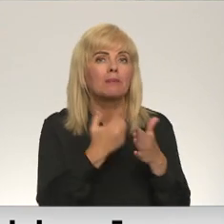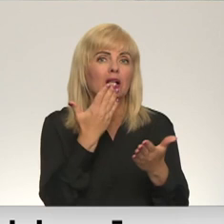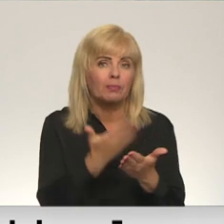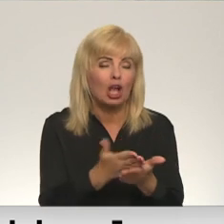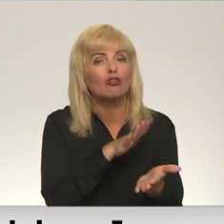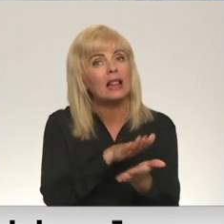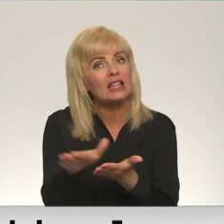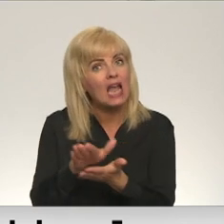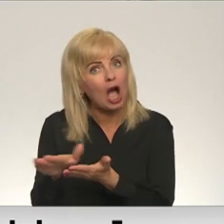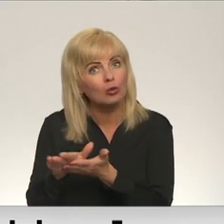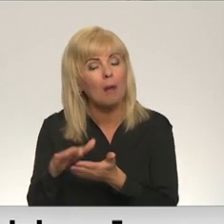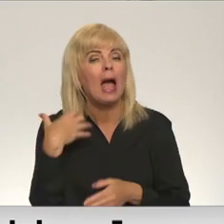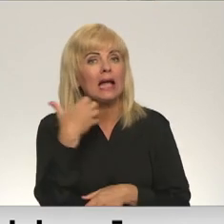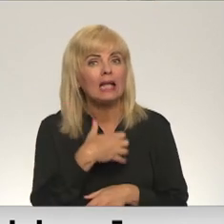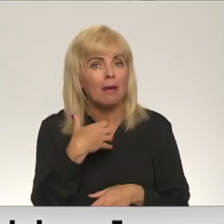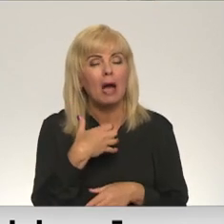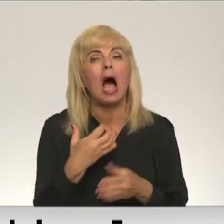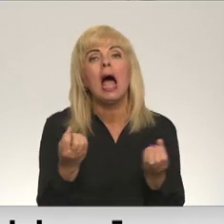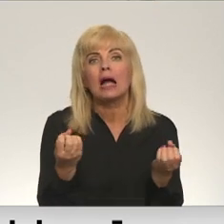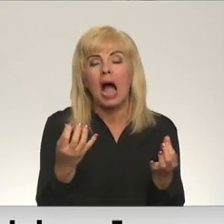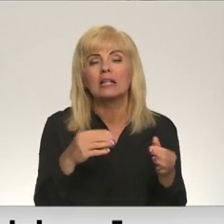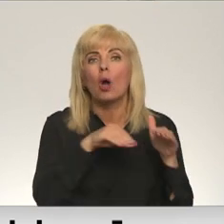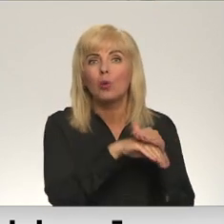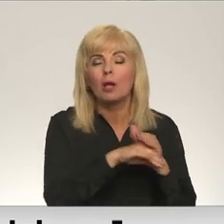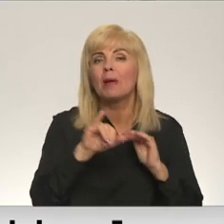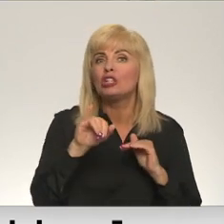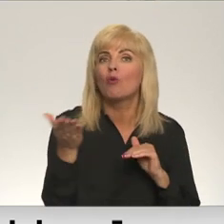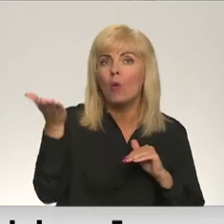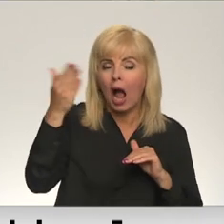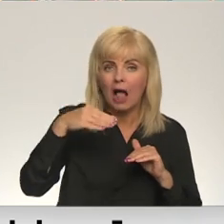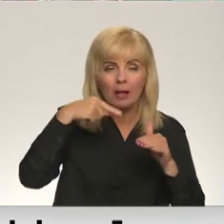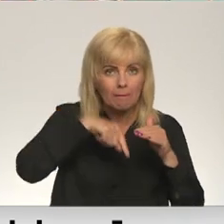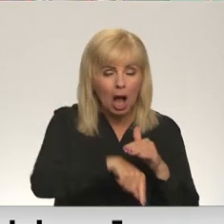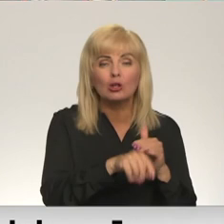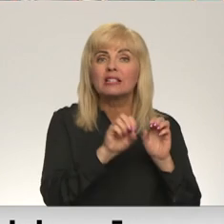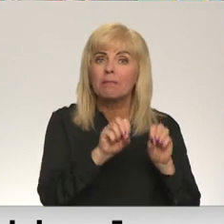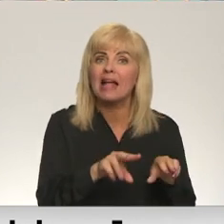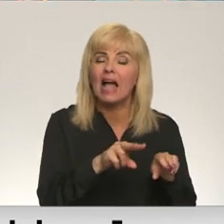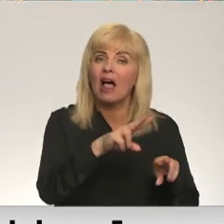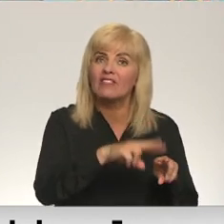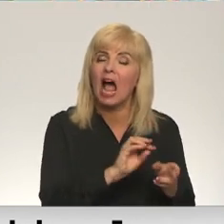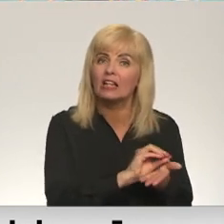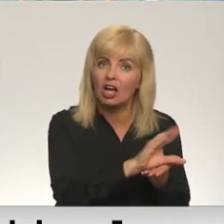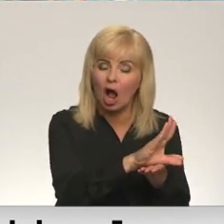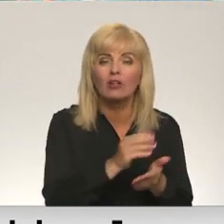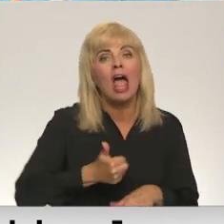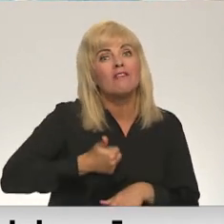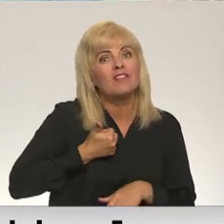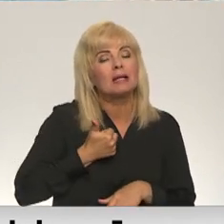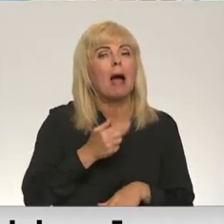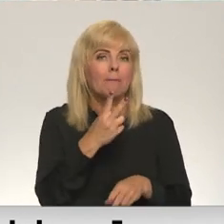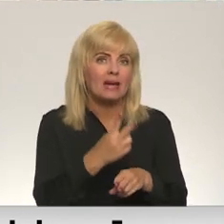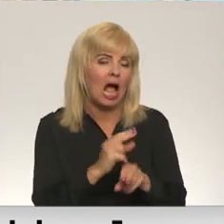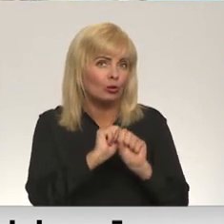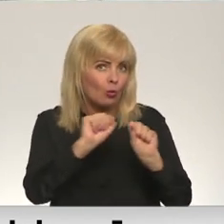patēriņam nepieciešamais Dabzgāzes apjomas tiek uzglabāts īņškalnu pazemes gāzes krātuvē, bet operātoram būs pienākums nodrošināt